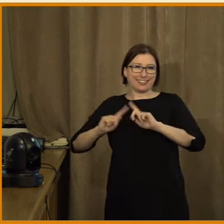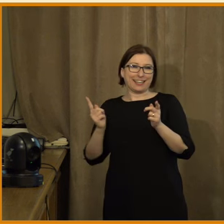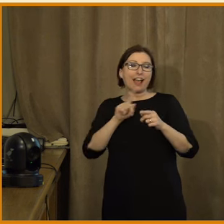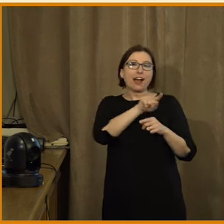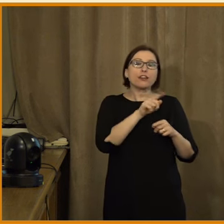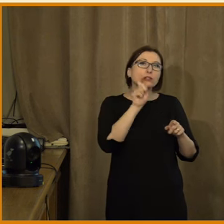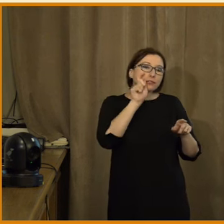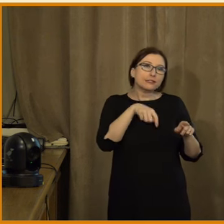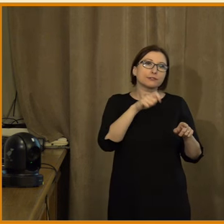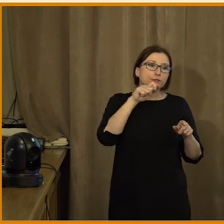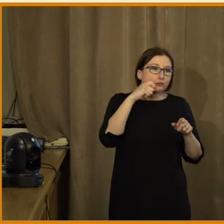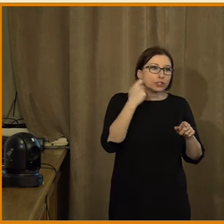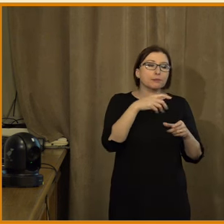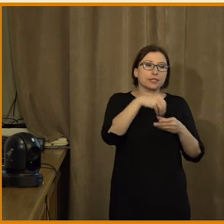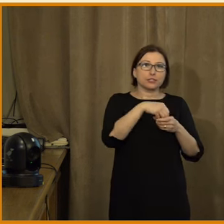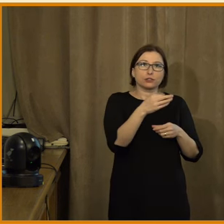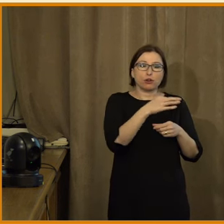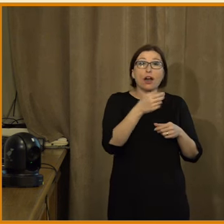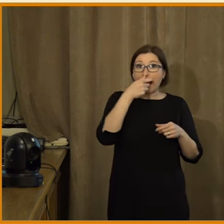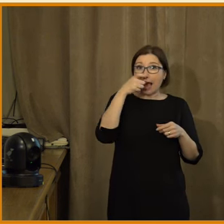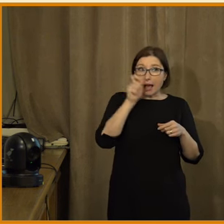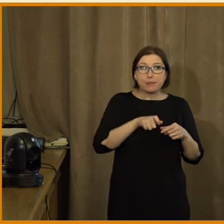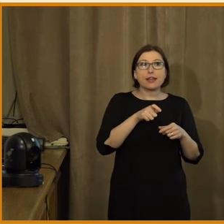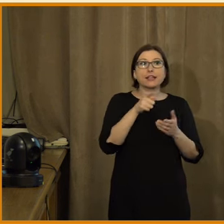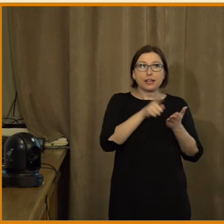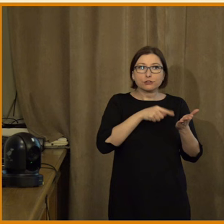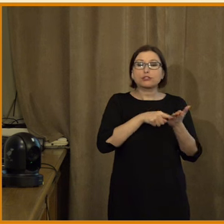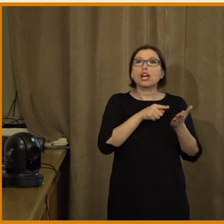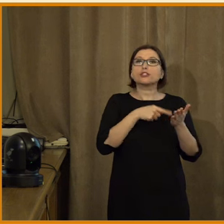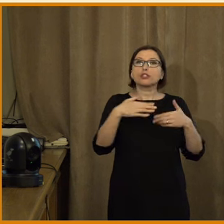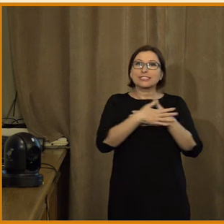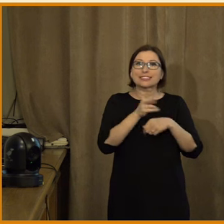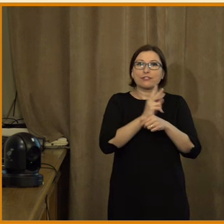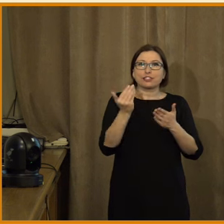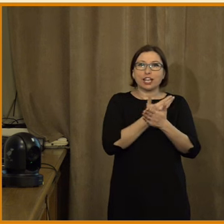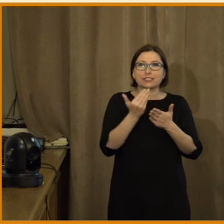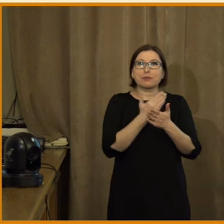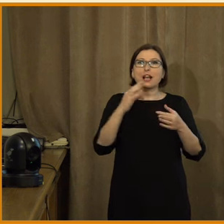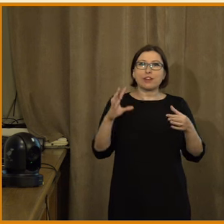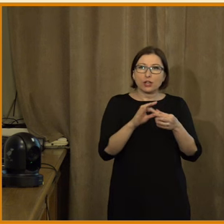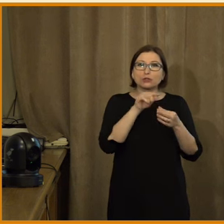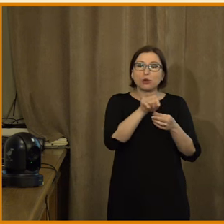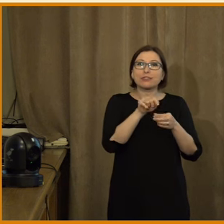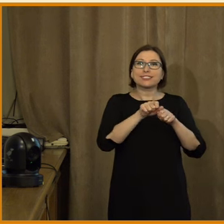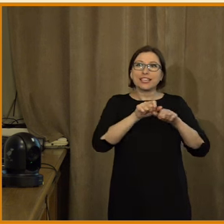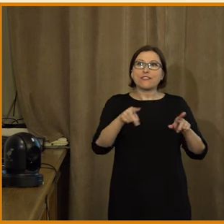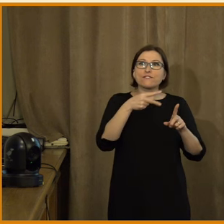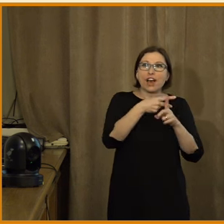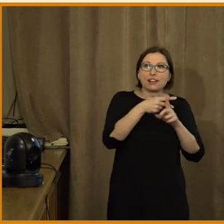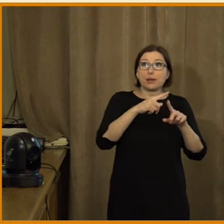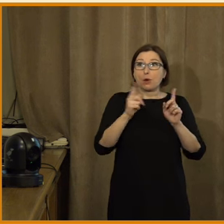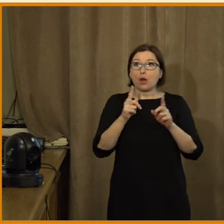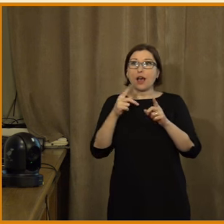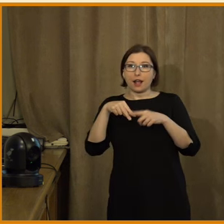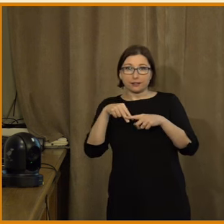oni poukazí na to, že třeba v tom americkém prostředí i častěji se za dezinformace označuje to, co sdílí ta tzv. far-right nebo alt